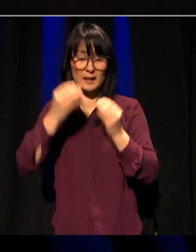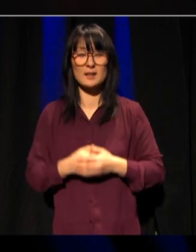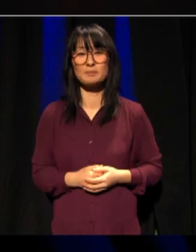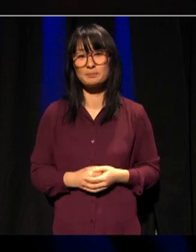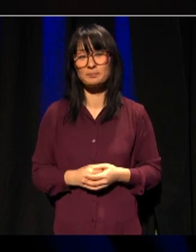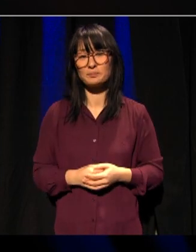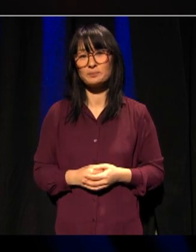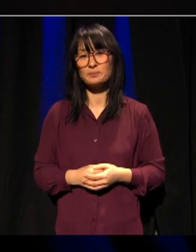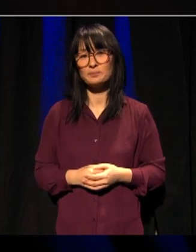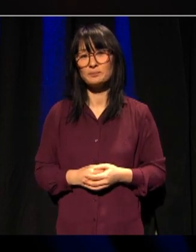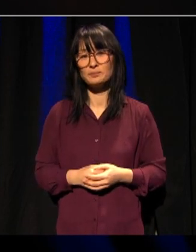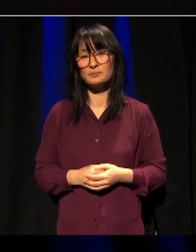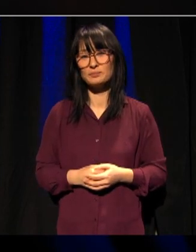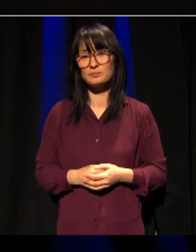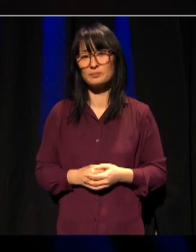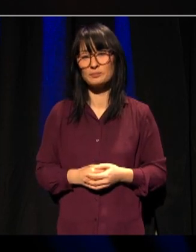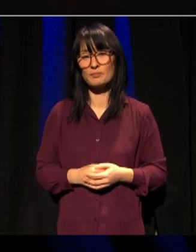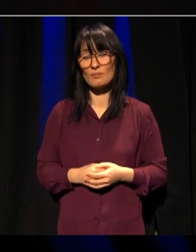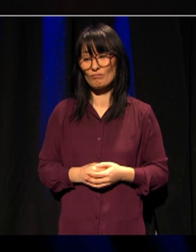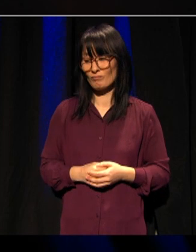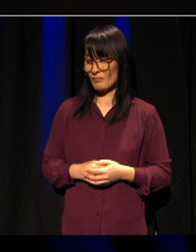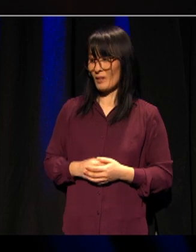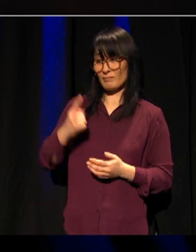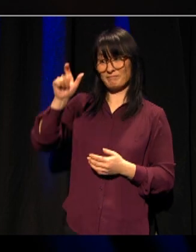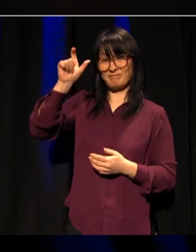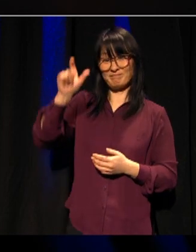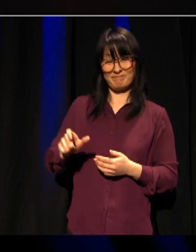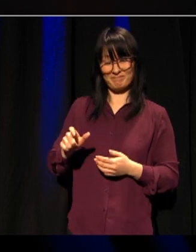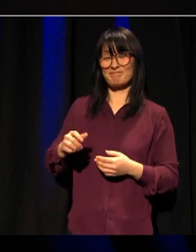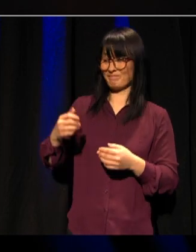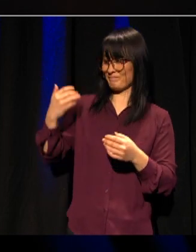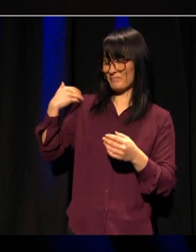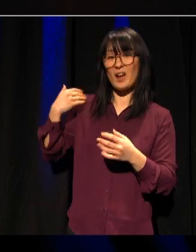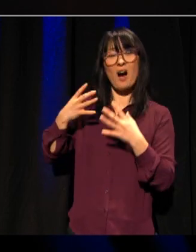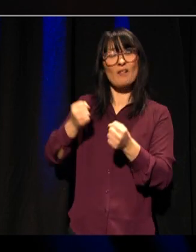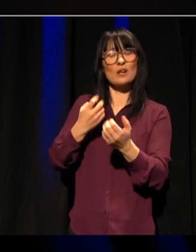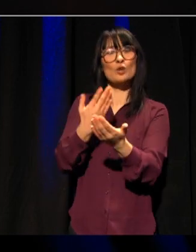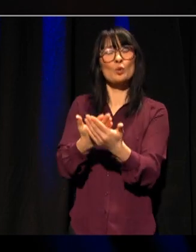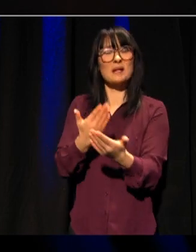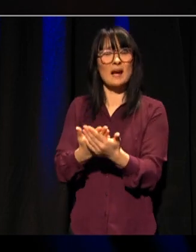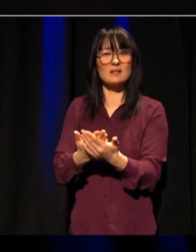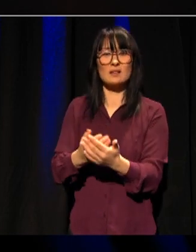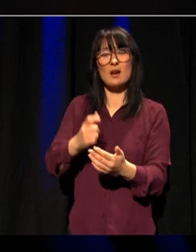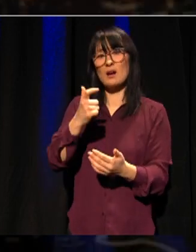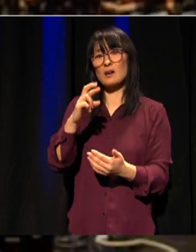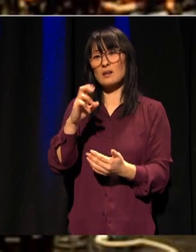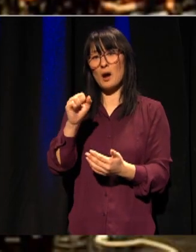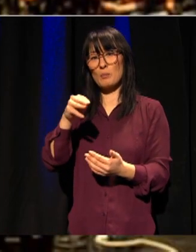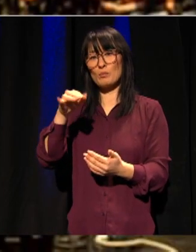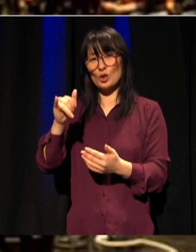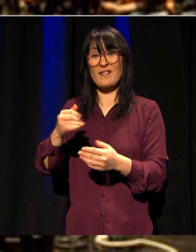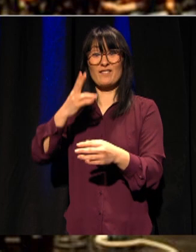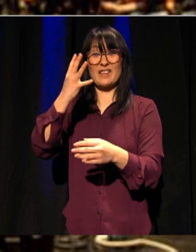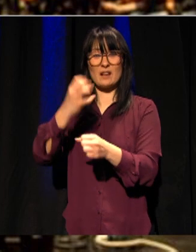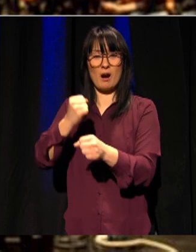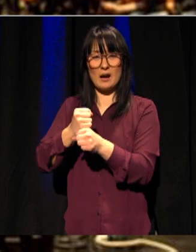Etter fire tidligere Grammy-nominasjoner ble det i januar 2020 full uttelling til Ståle